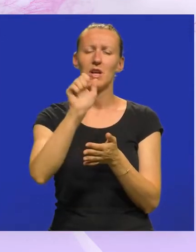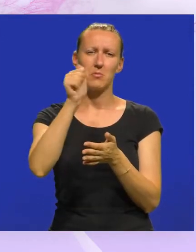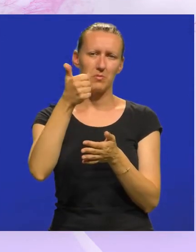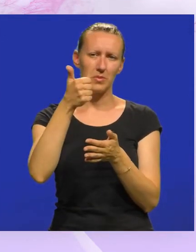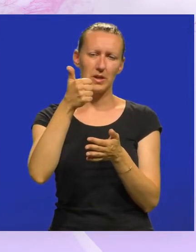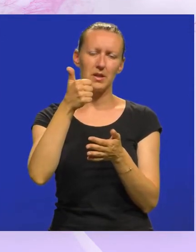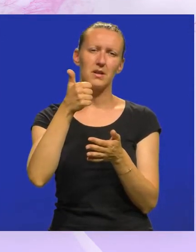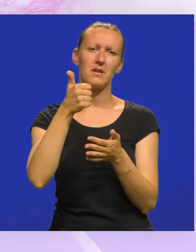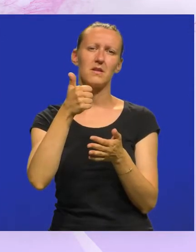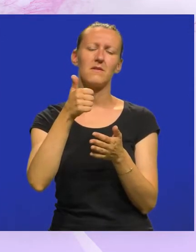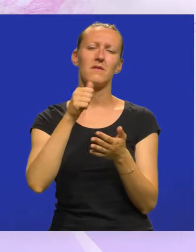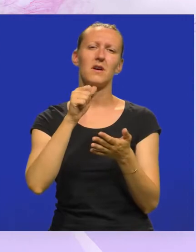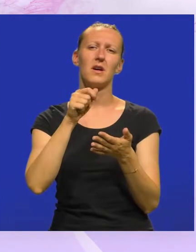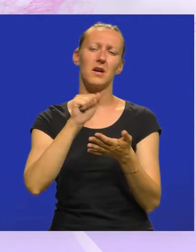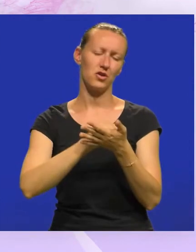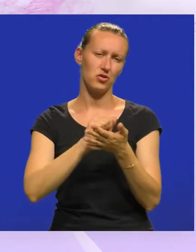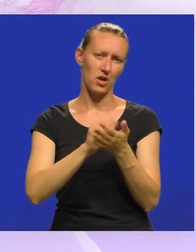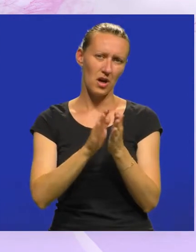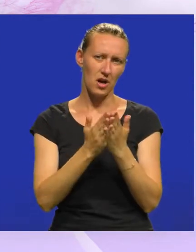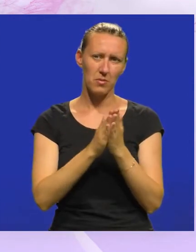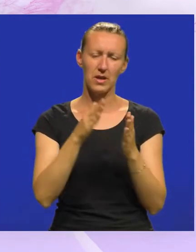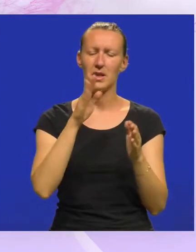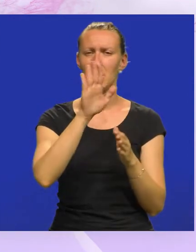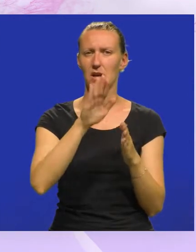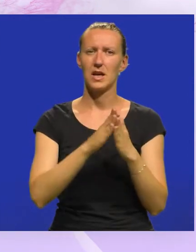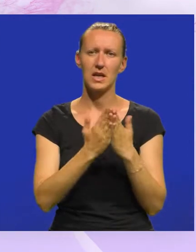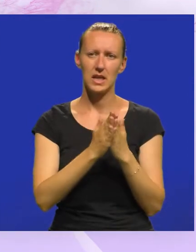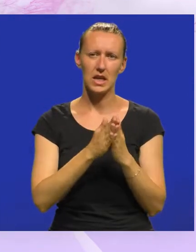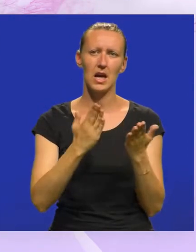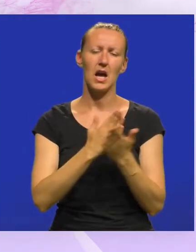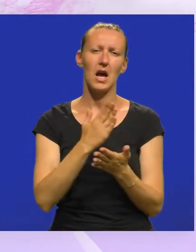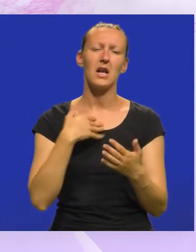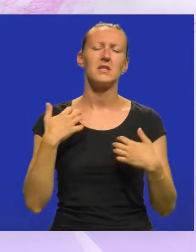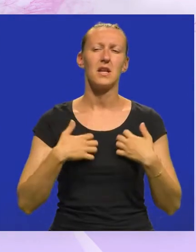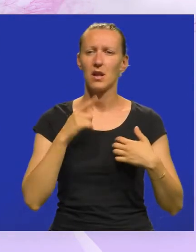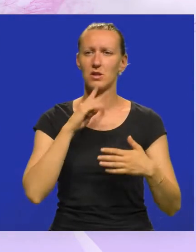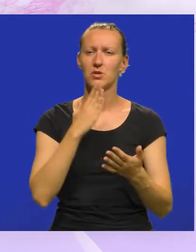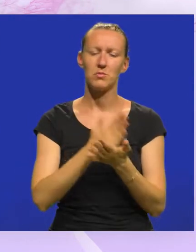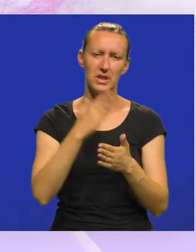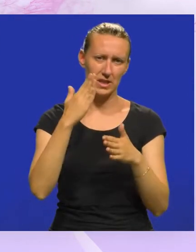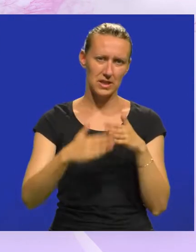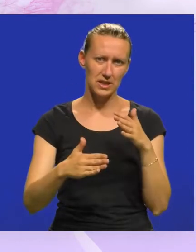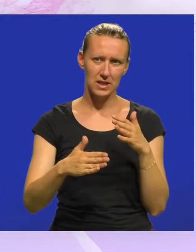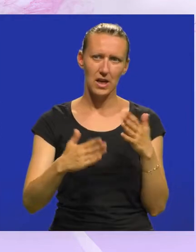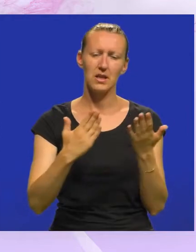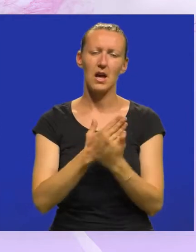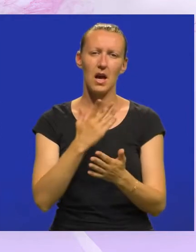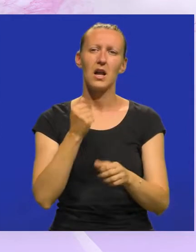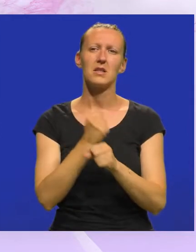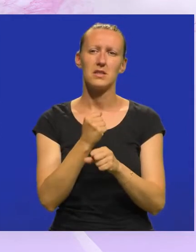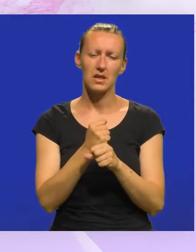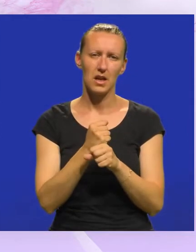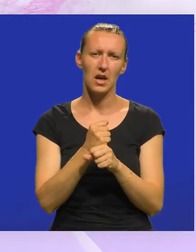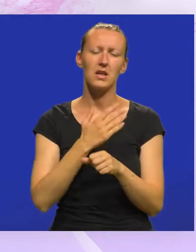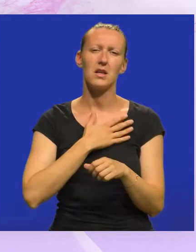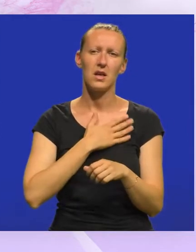prvo izdavanje Nelidinih dijela, ali, nadajmo se da neće biti ni zadnje, ali se pavi